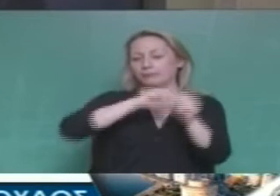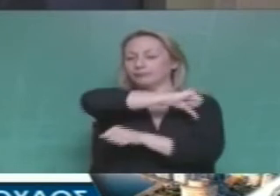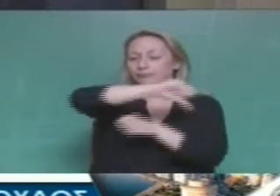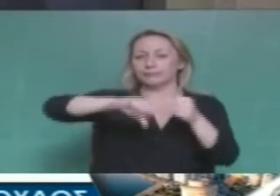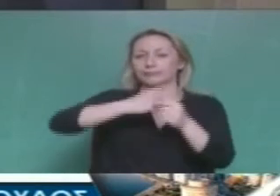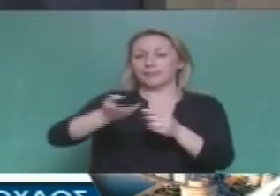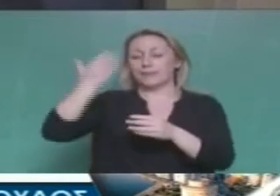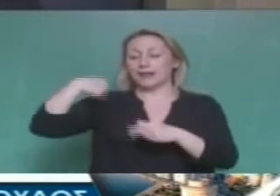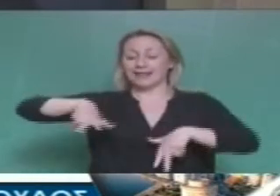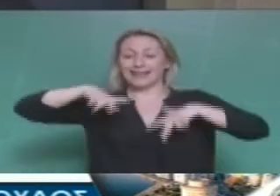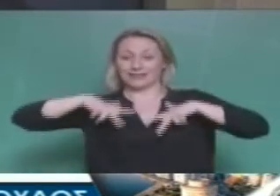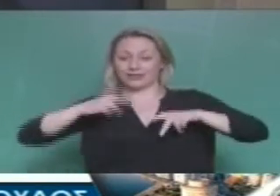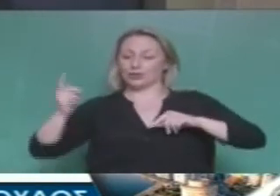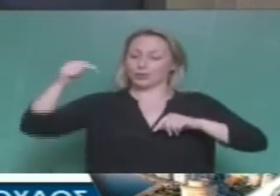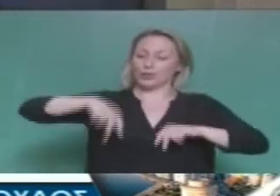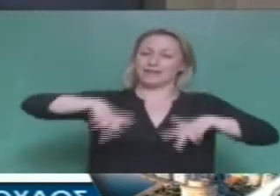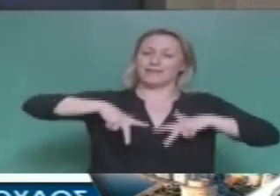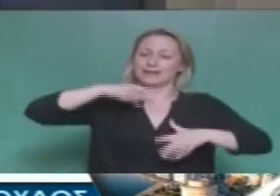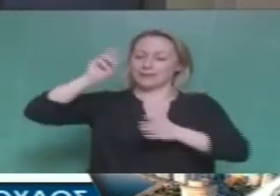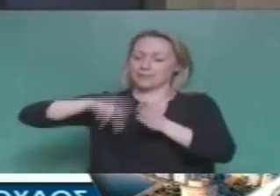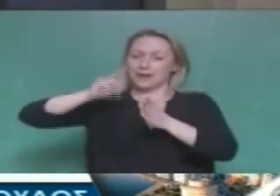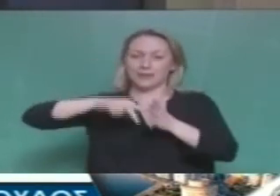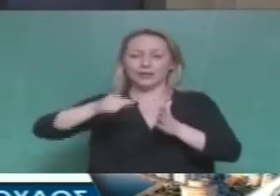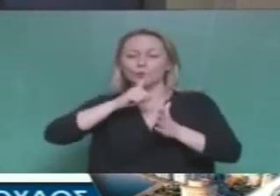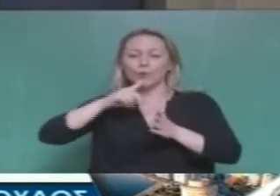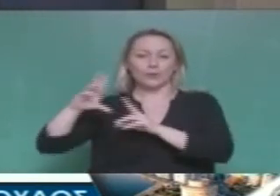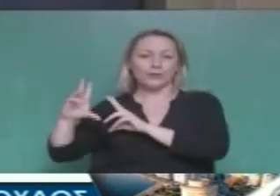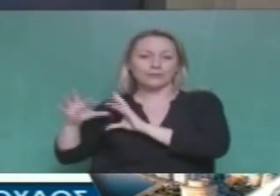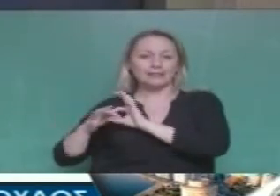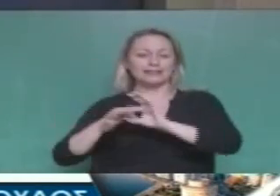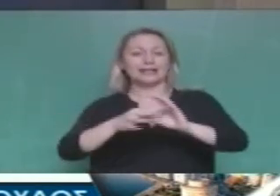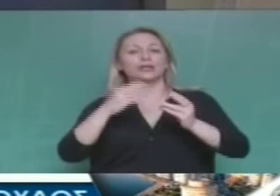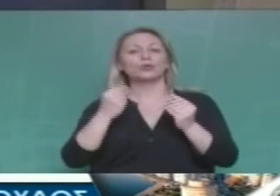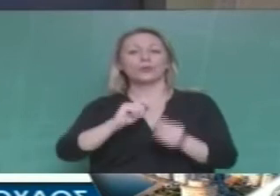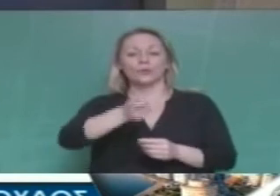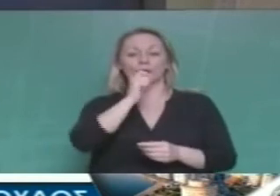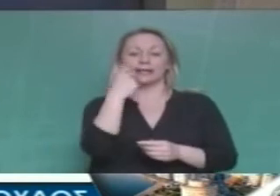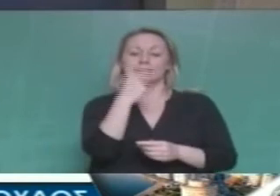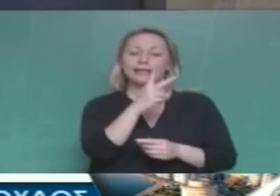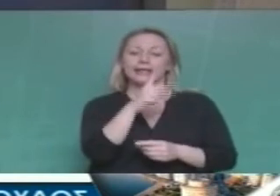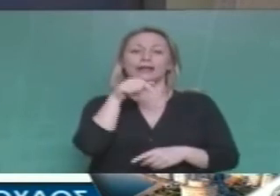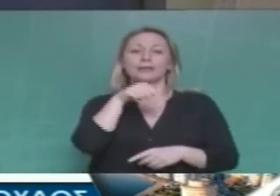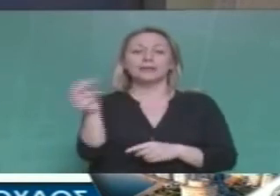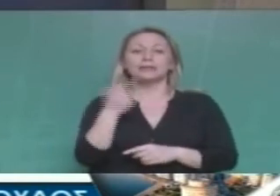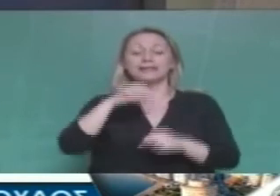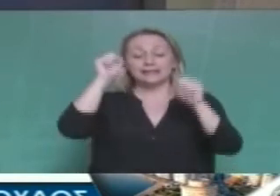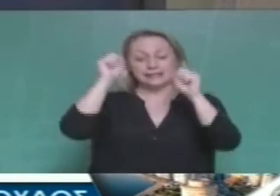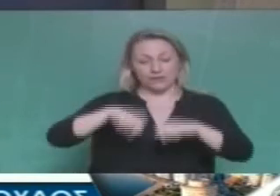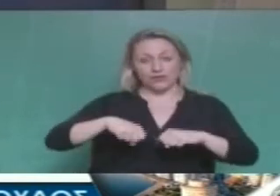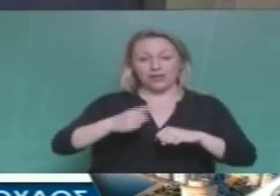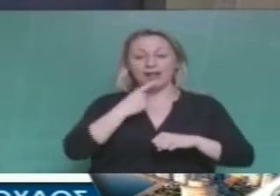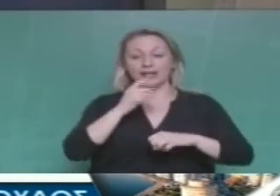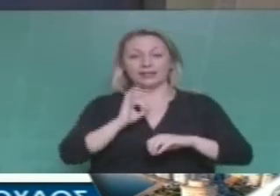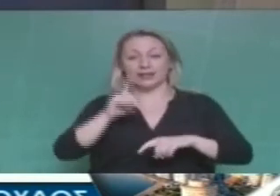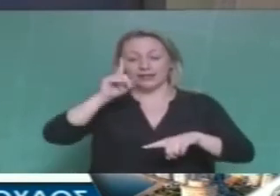προηγούμενης κυβέρνησης που υπέγραψε και της σημερινής που συνέχιζε να την υλοποιεί της γνωστής συμφωνίας που μετατρέπει